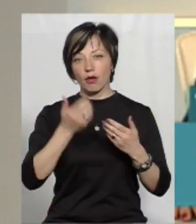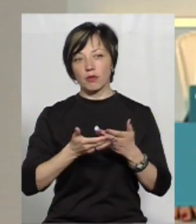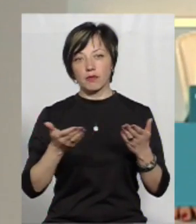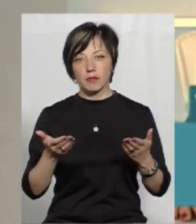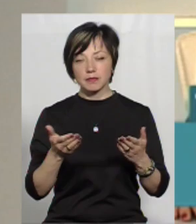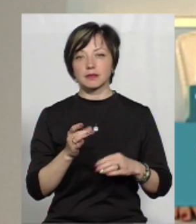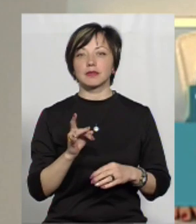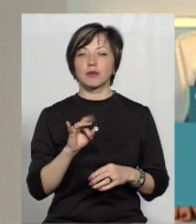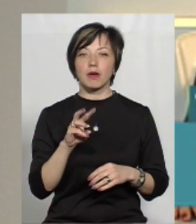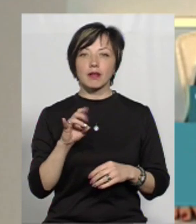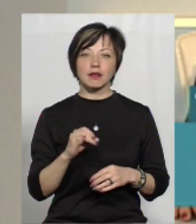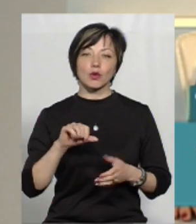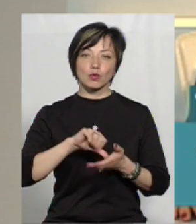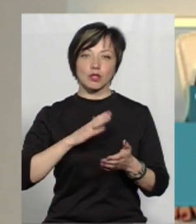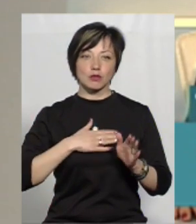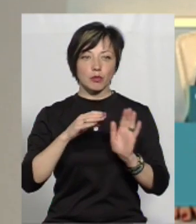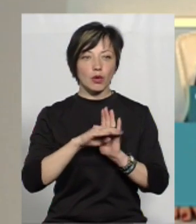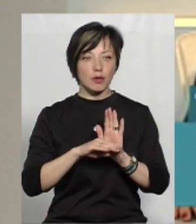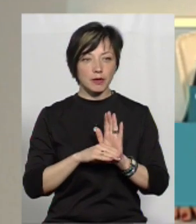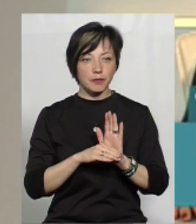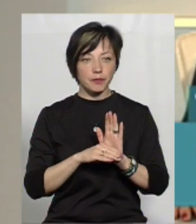вам дякую, пане Романе, за уважаюся в нашій програмі.